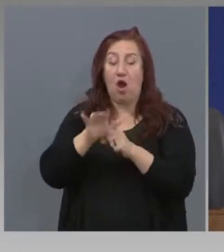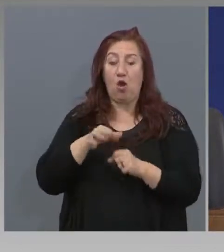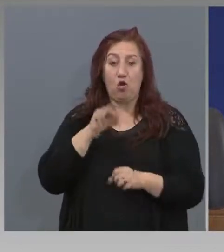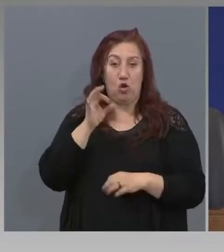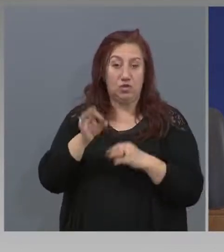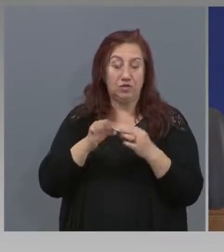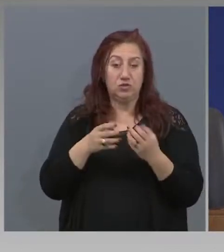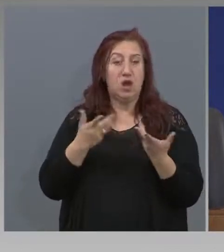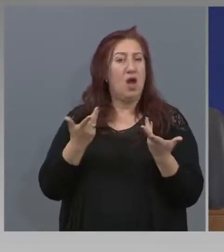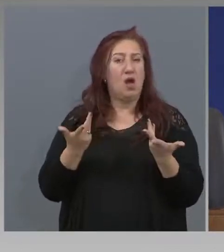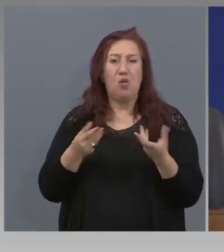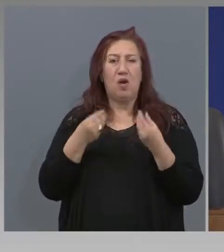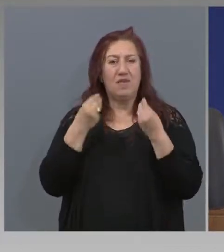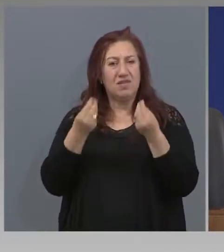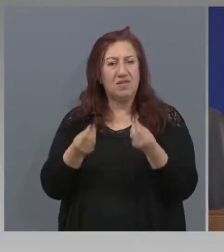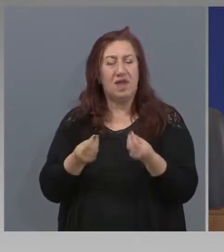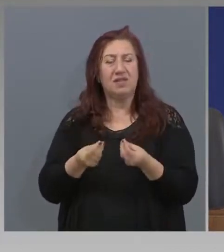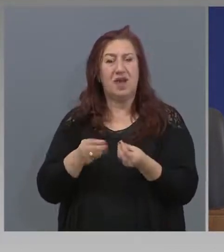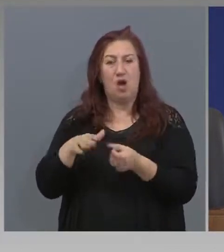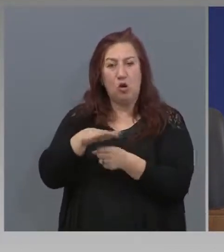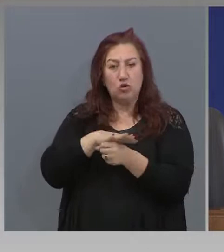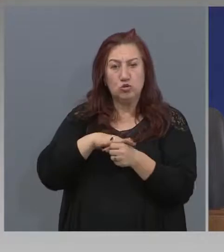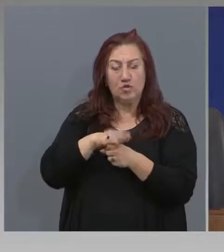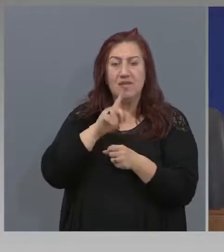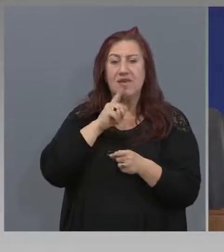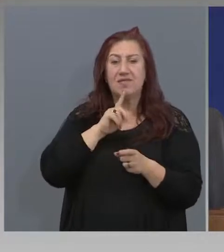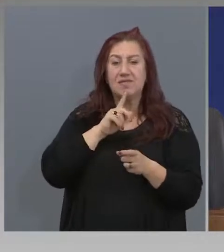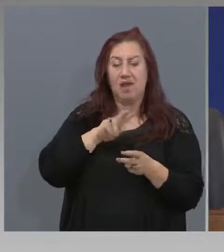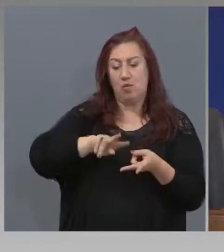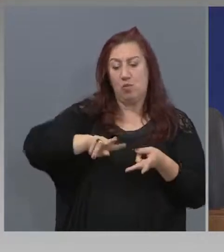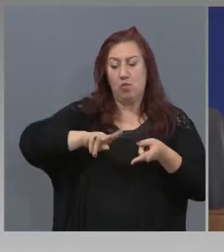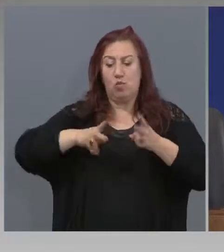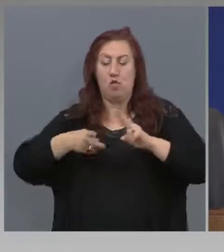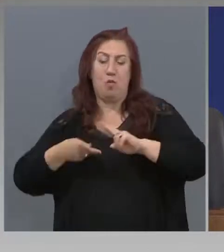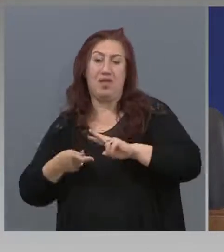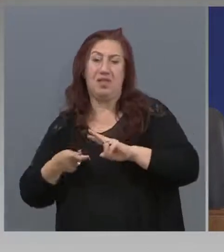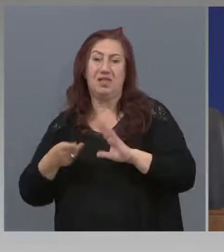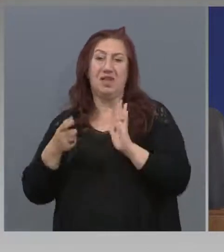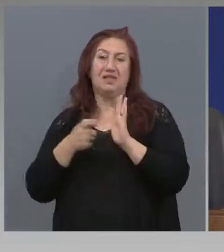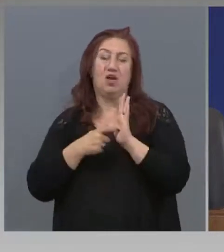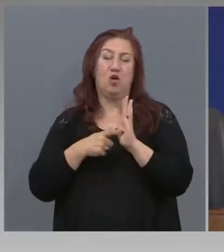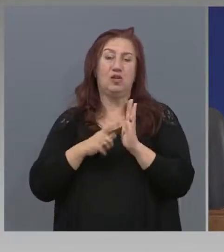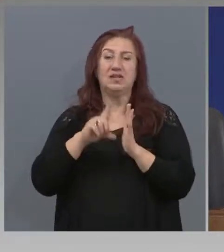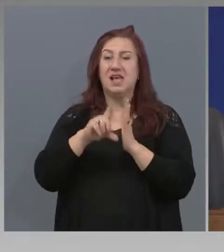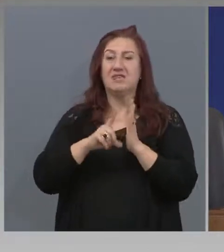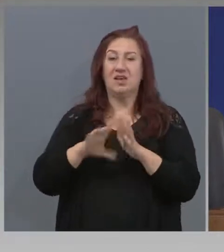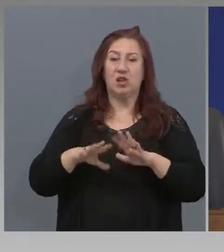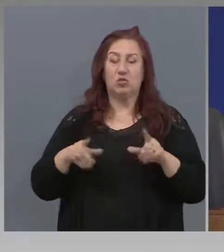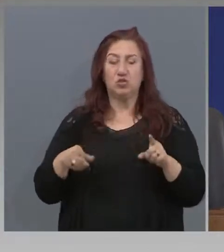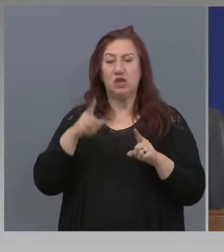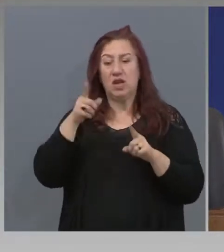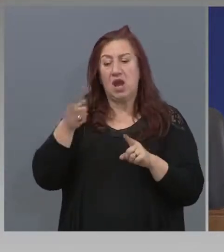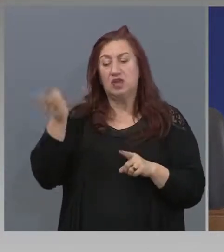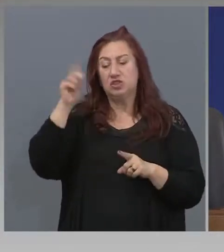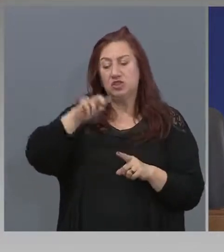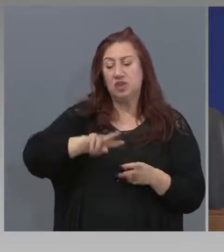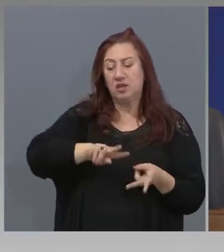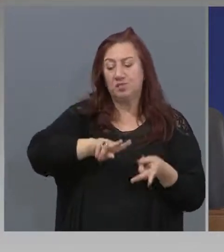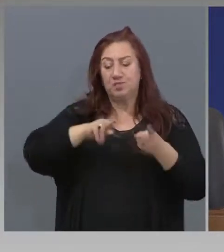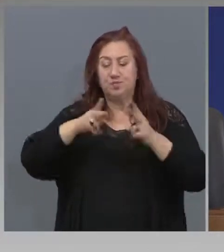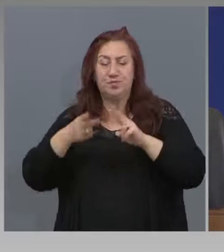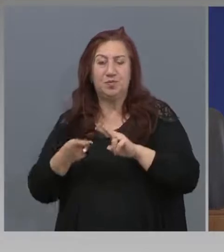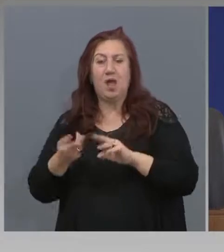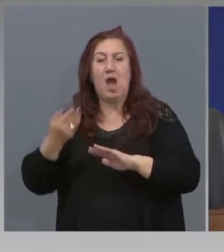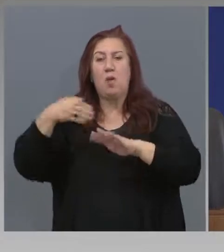закона за извенредното положение и той да се трансформира в подзаконними административни актове, които ще разпорежда министра